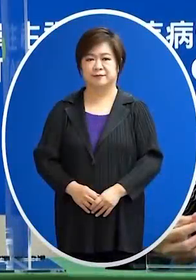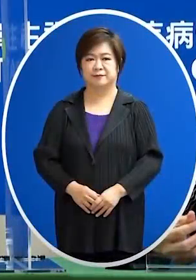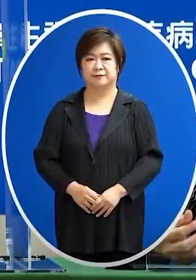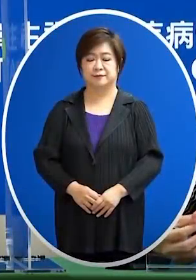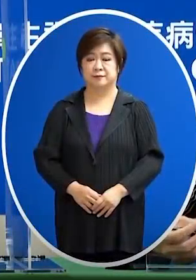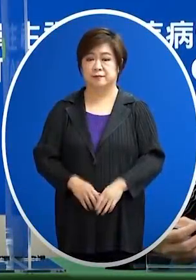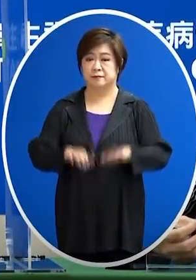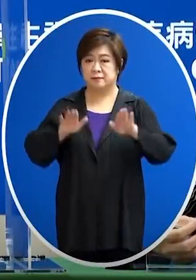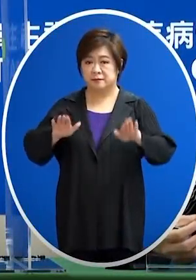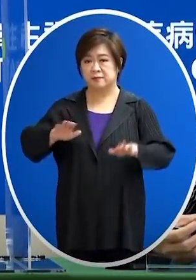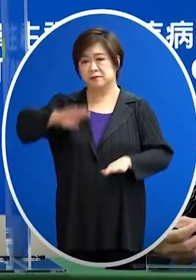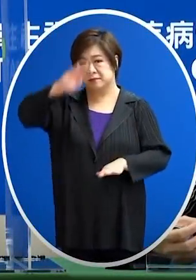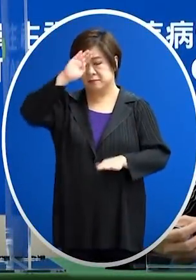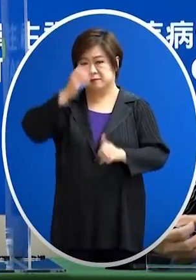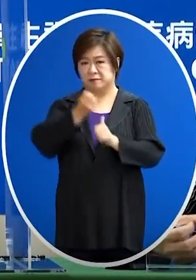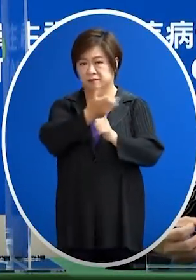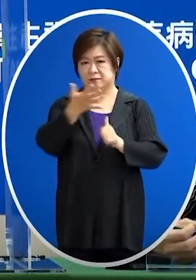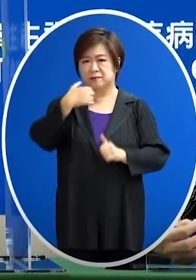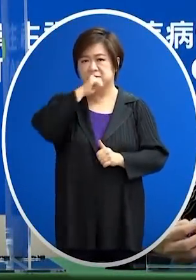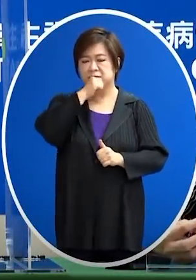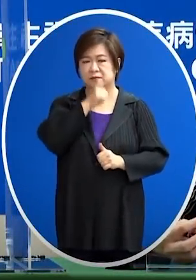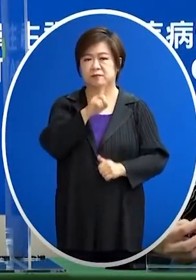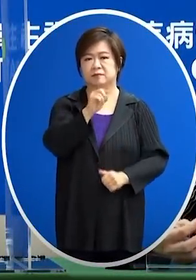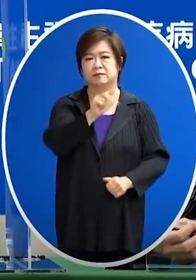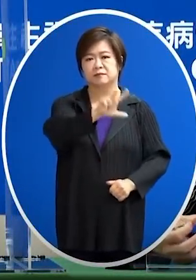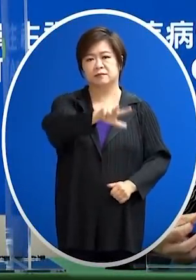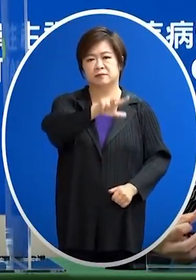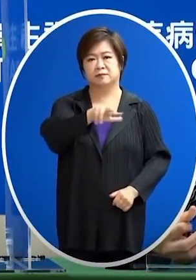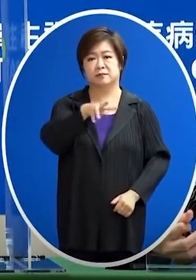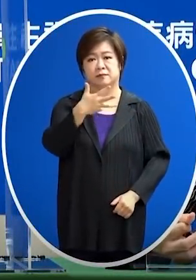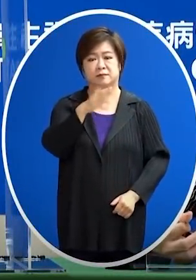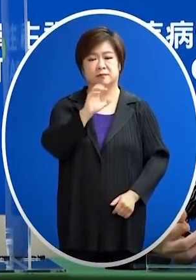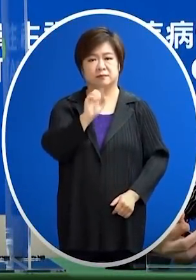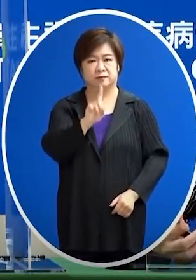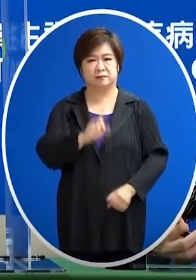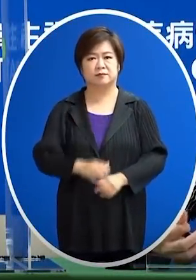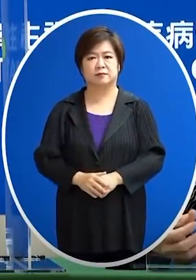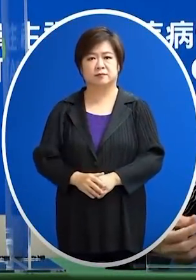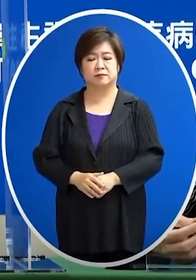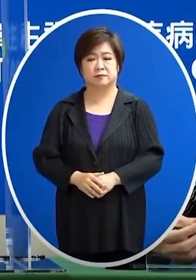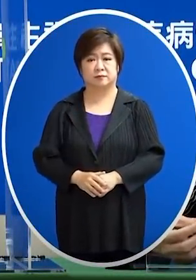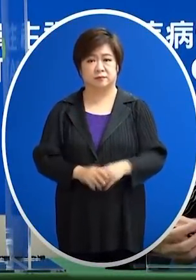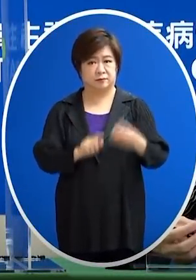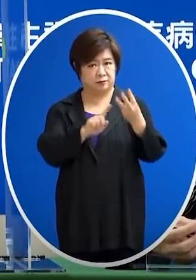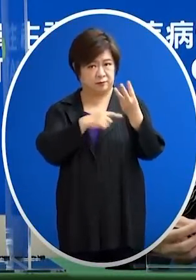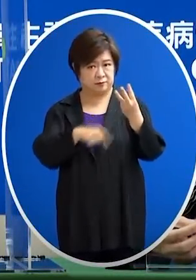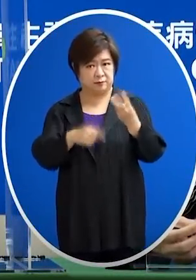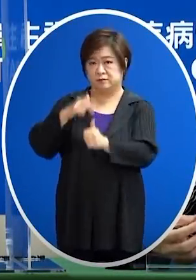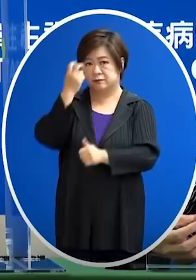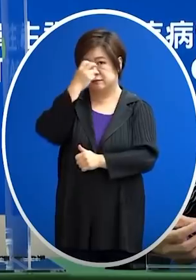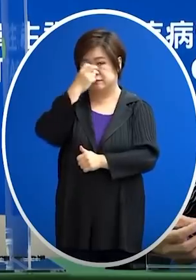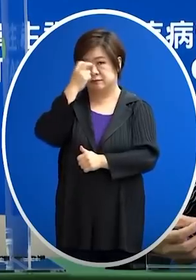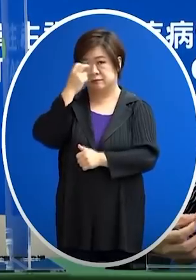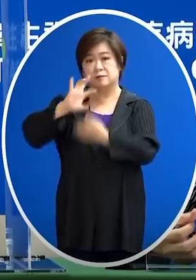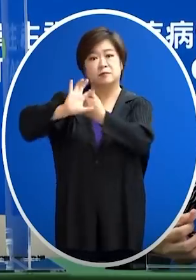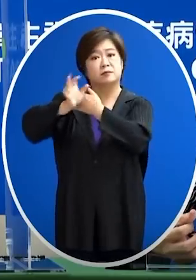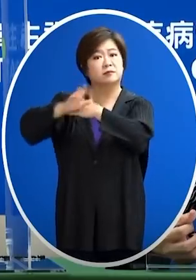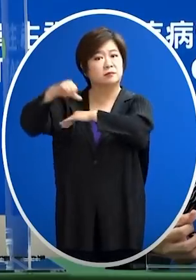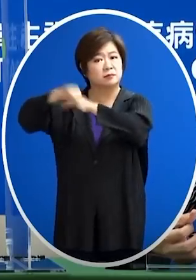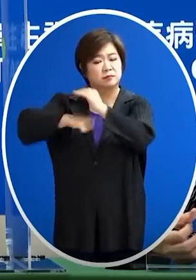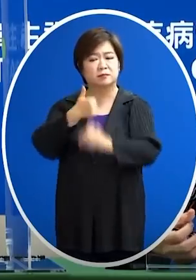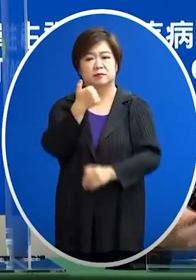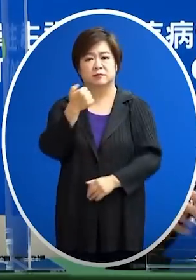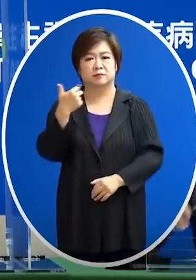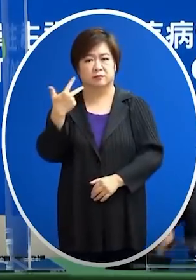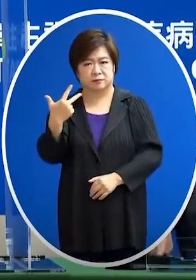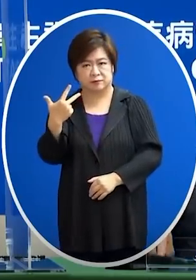今天的確定病例 本土的病例是17801人那有3例的死亡個案 境外移入的57